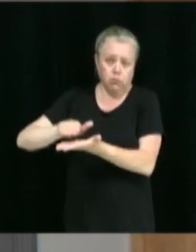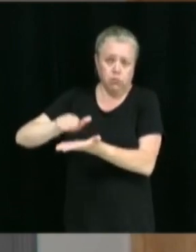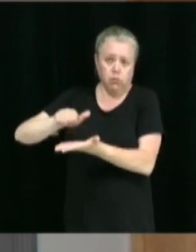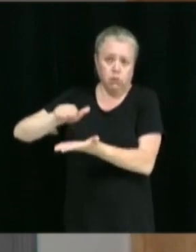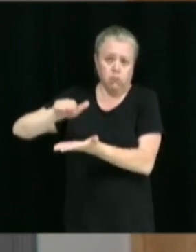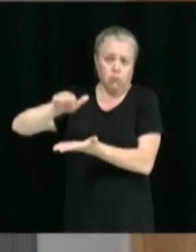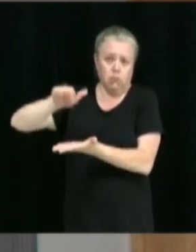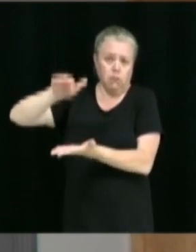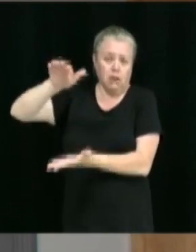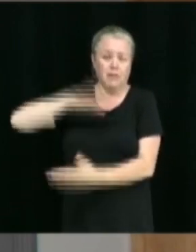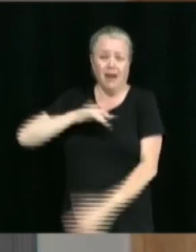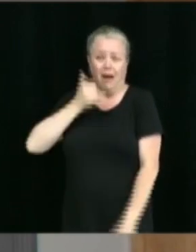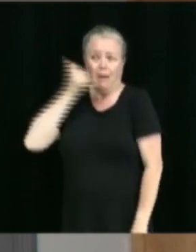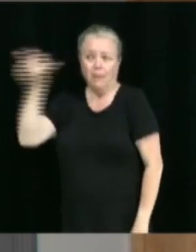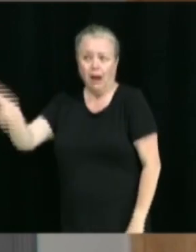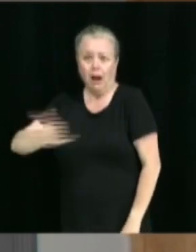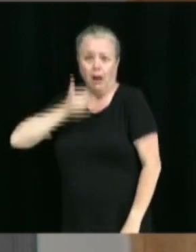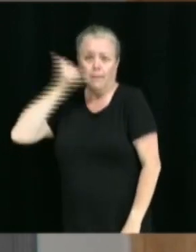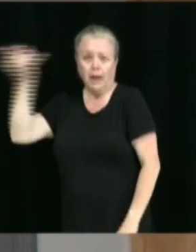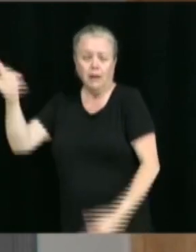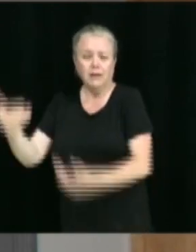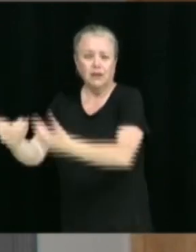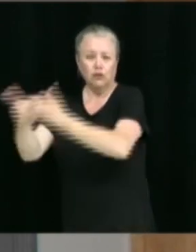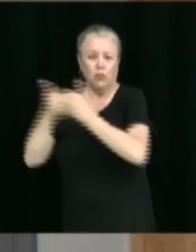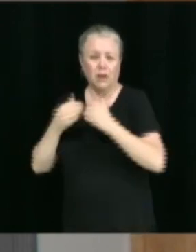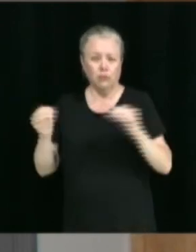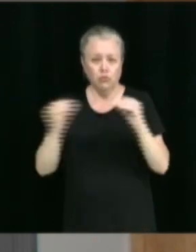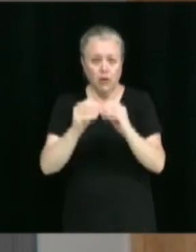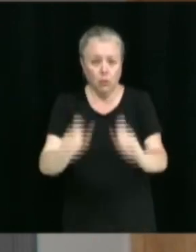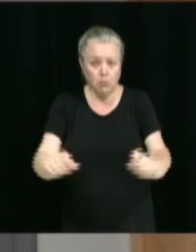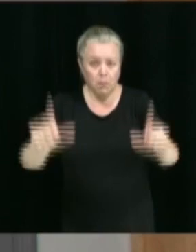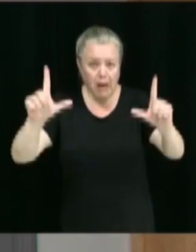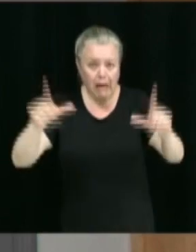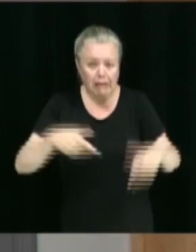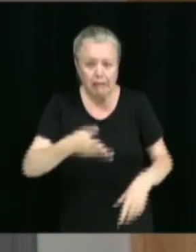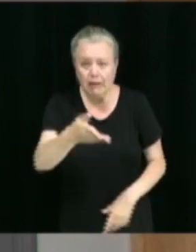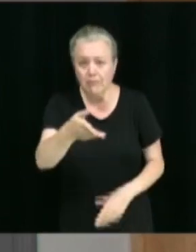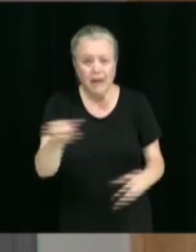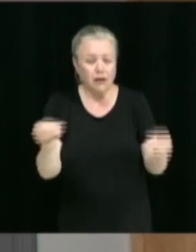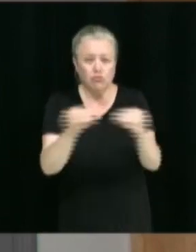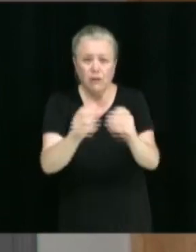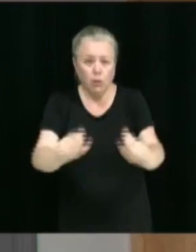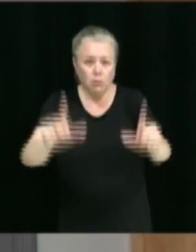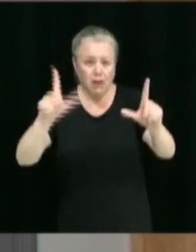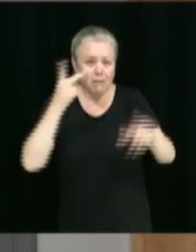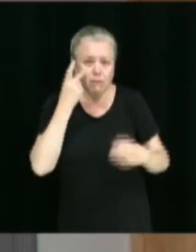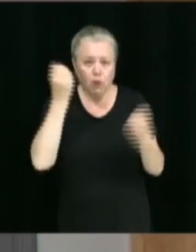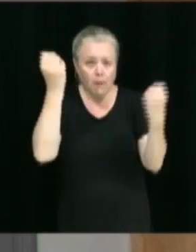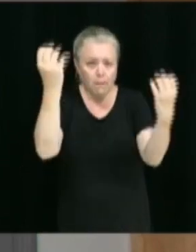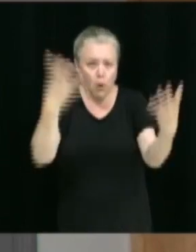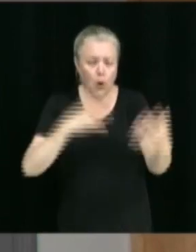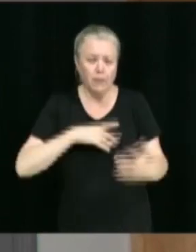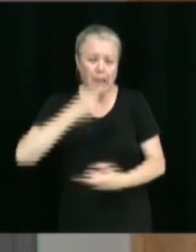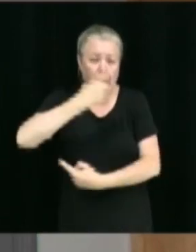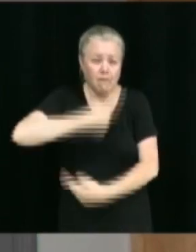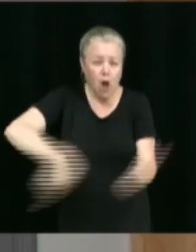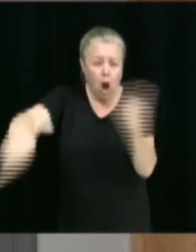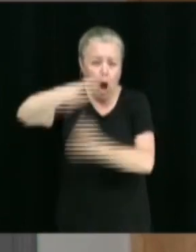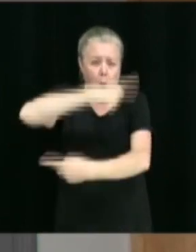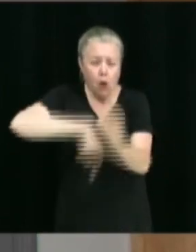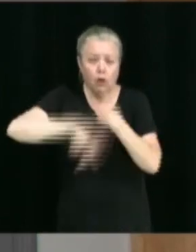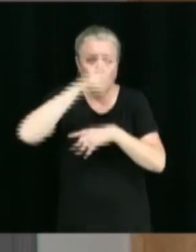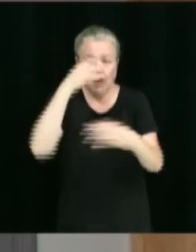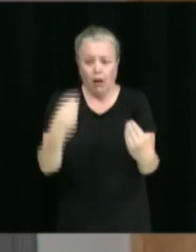Mais on appelle. On appelle et il nous demande le numéro de plaque. On ne peut pas voir. Mais moi, on voit les lumières tourner dans le bois et on entend. C'est très, très proche.